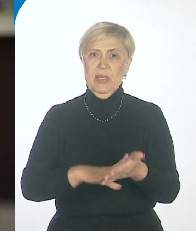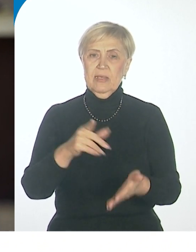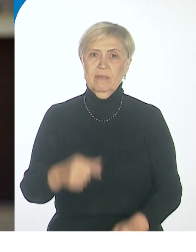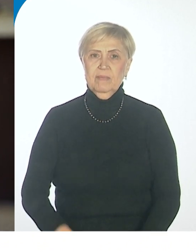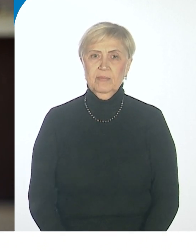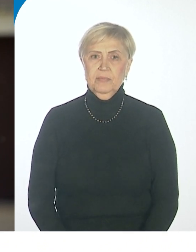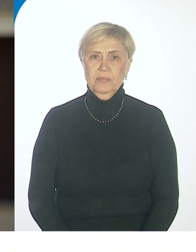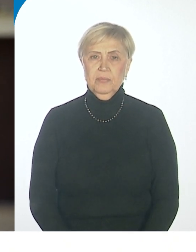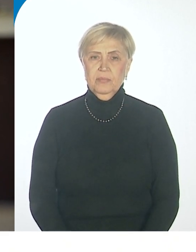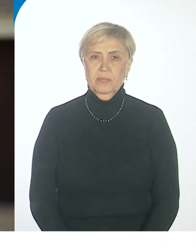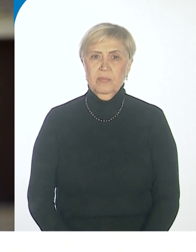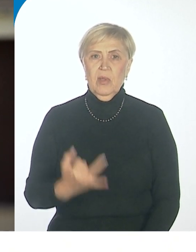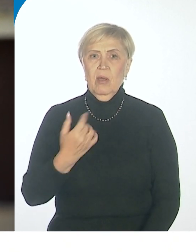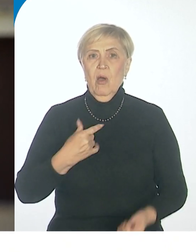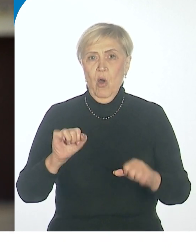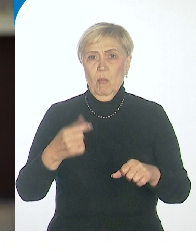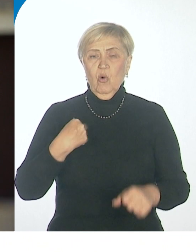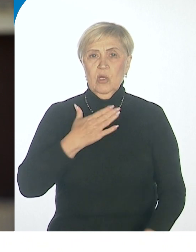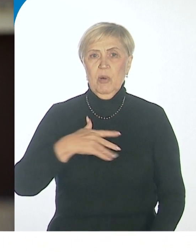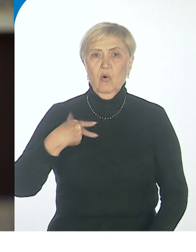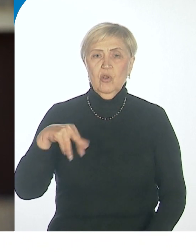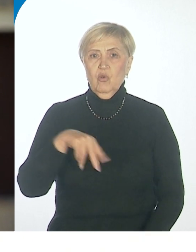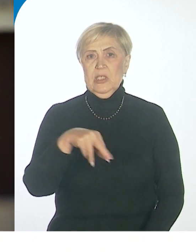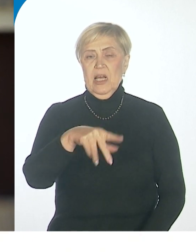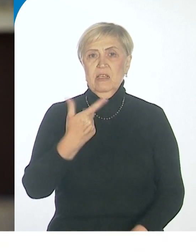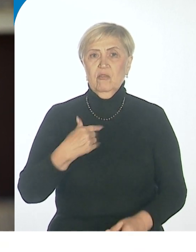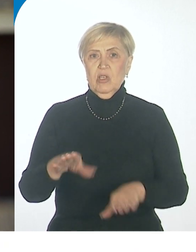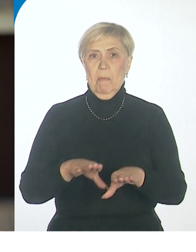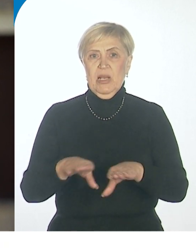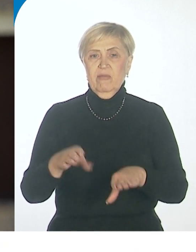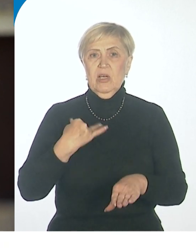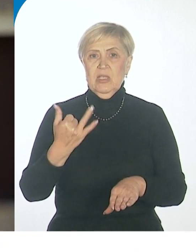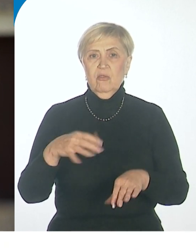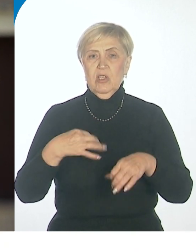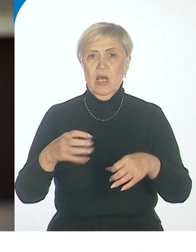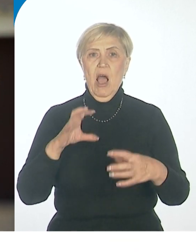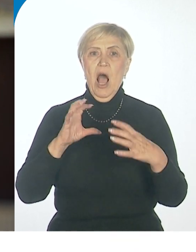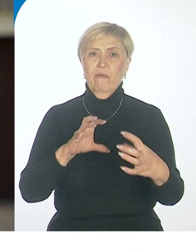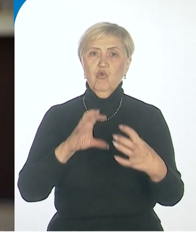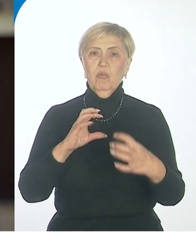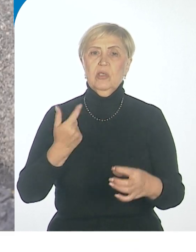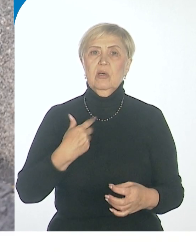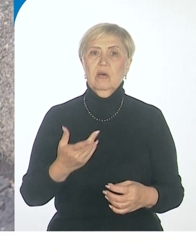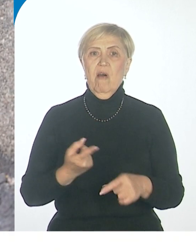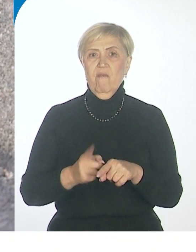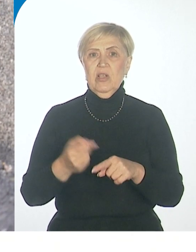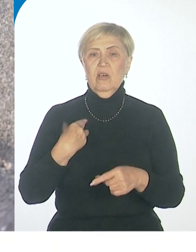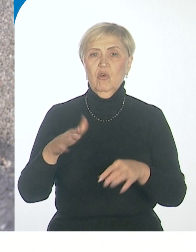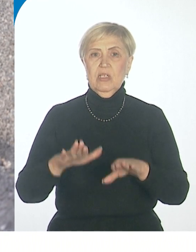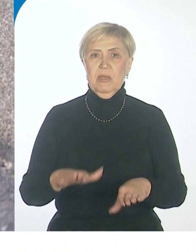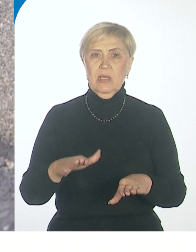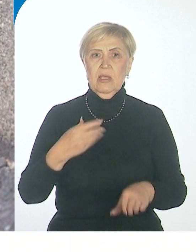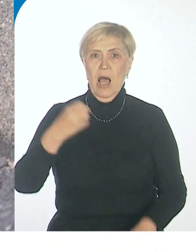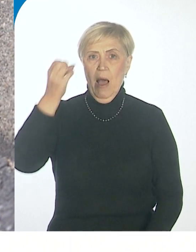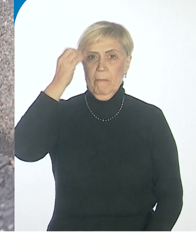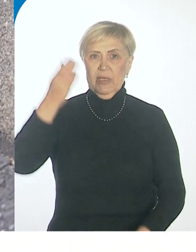И уже могу спокойно ходить и ездить на автобусах в эти места. Образовательное